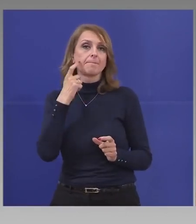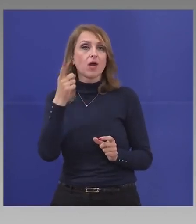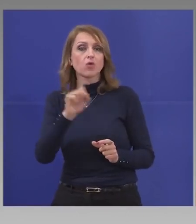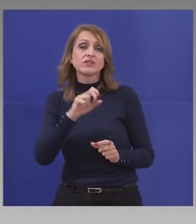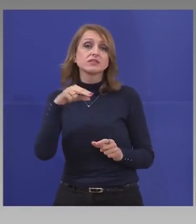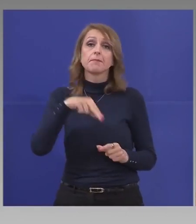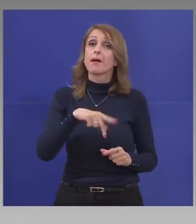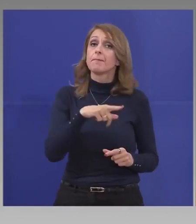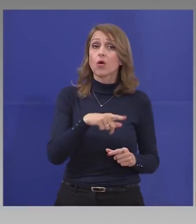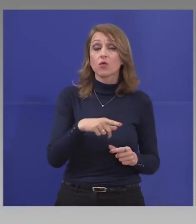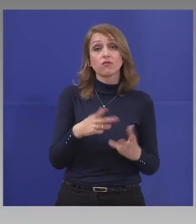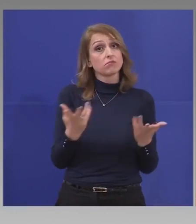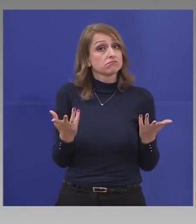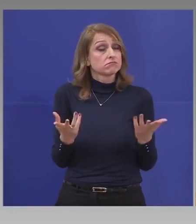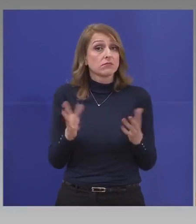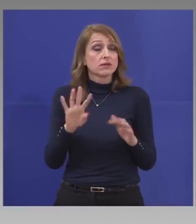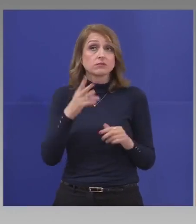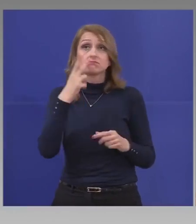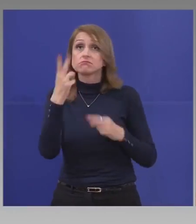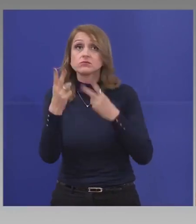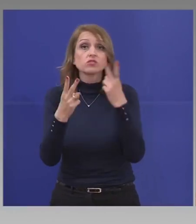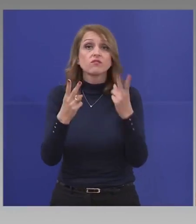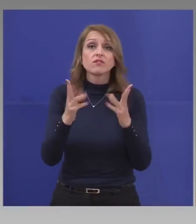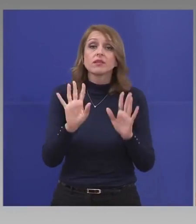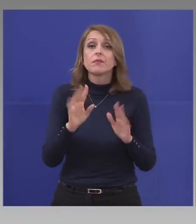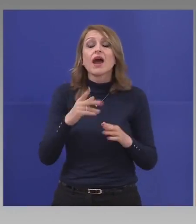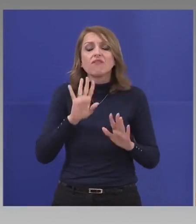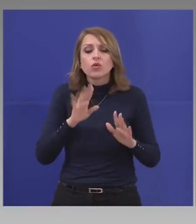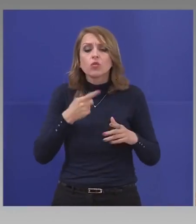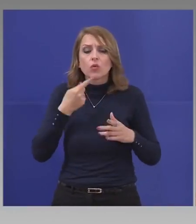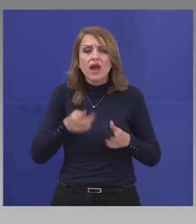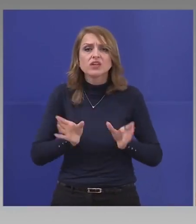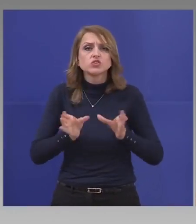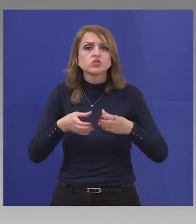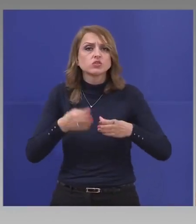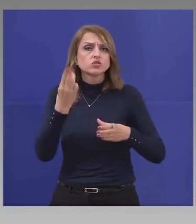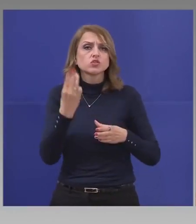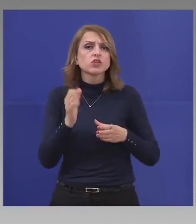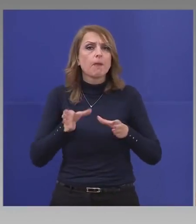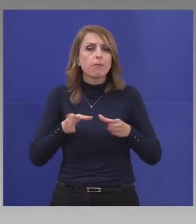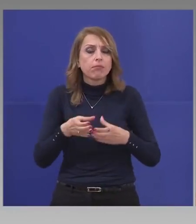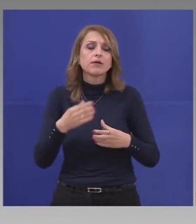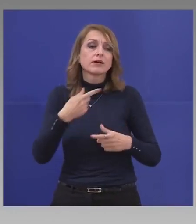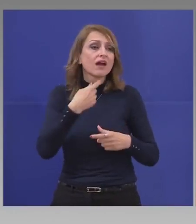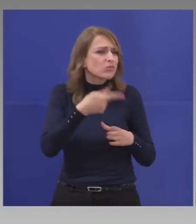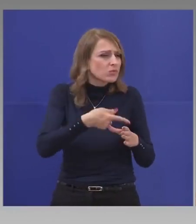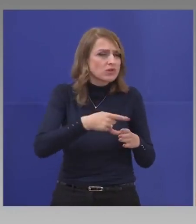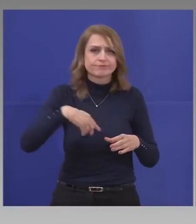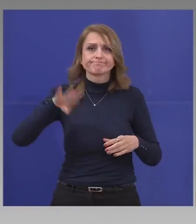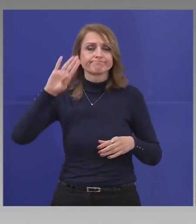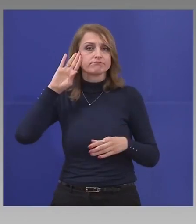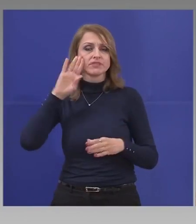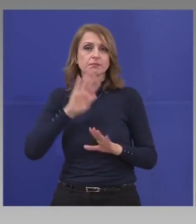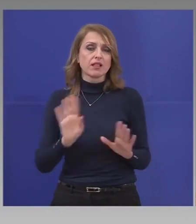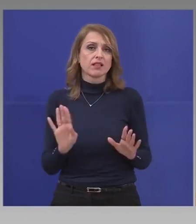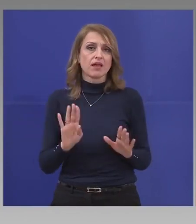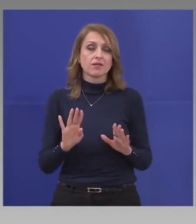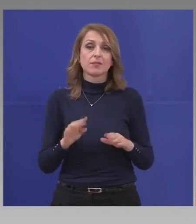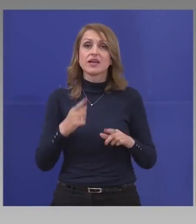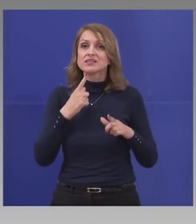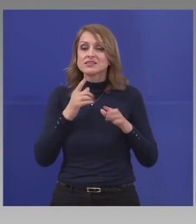Ако същетите такива, когато предложи щапа, ние веднага го изпълняваме. Що се касае до мерките,